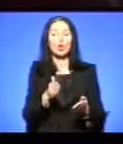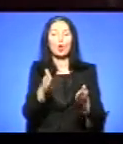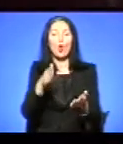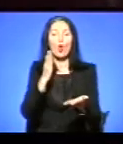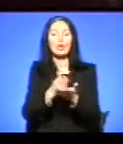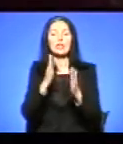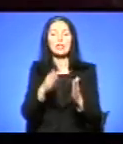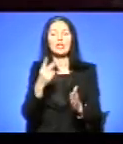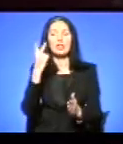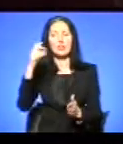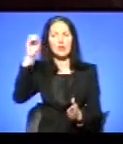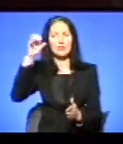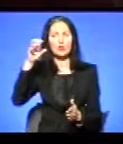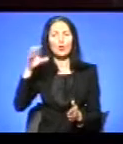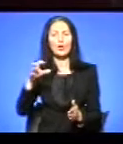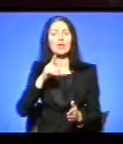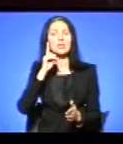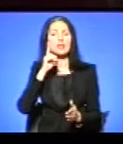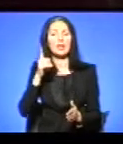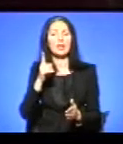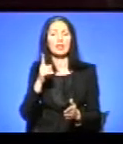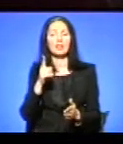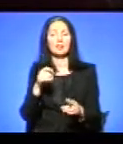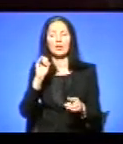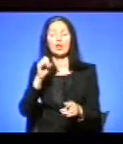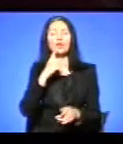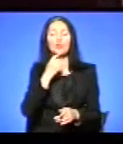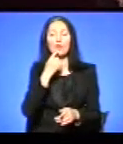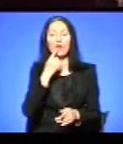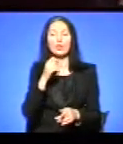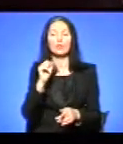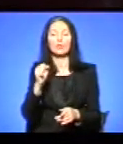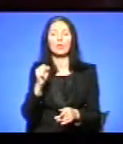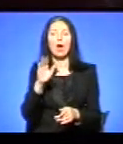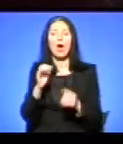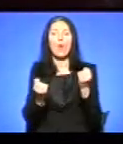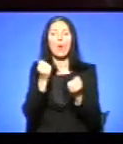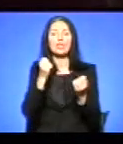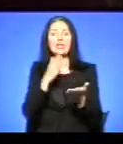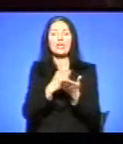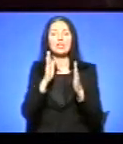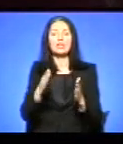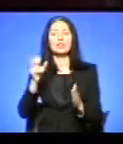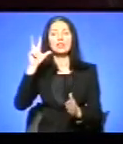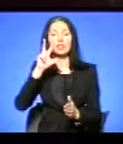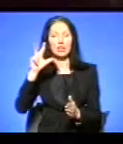два світлофора – зелене і червоне, а в машин є тільки три.